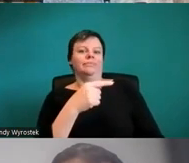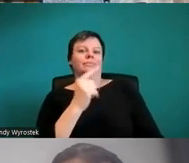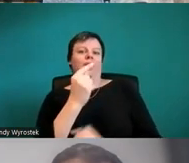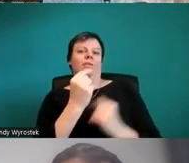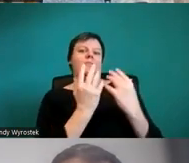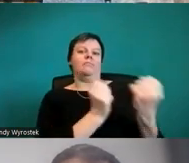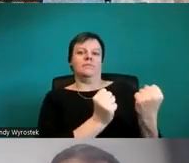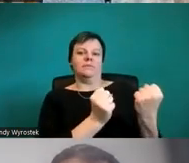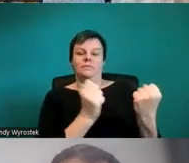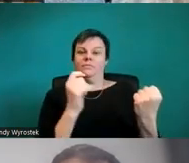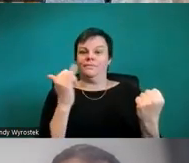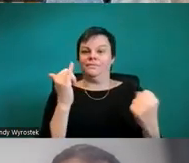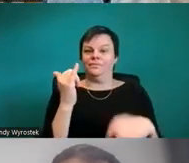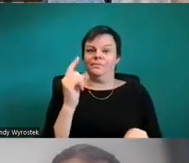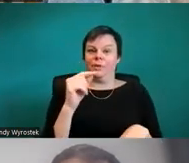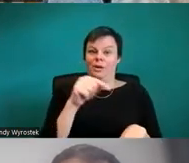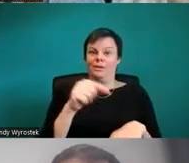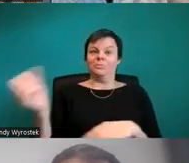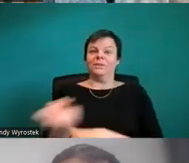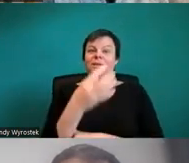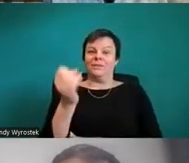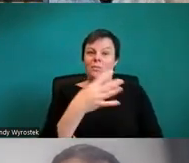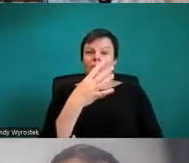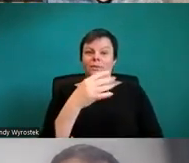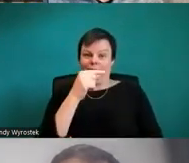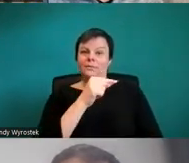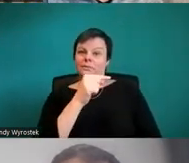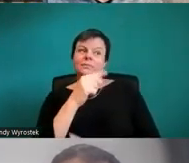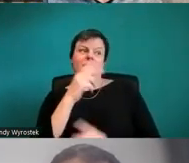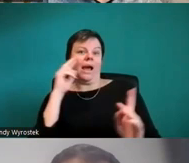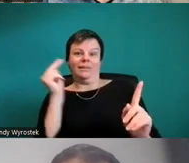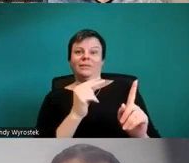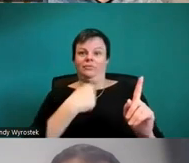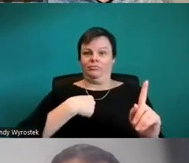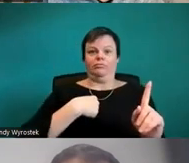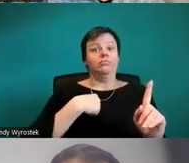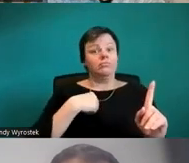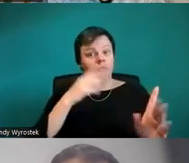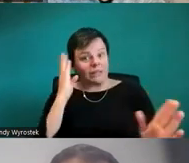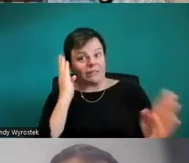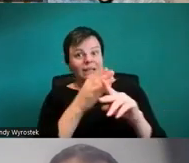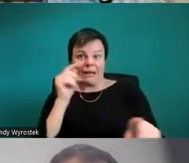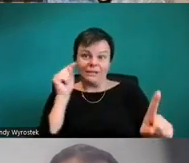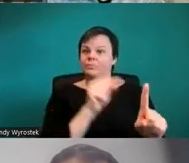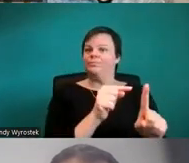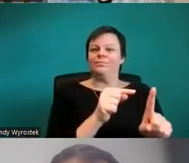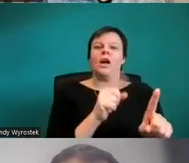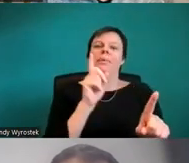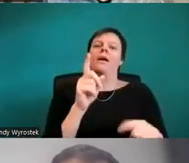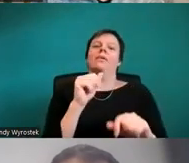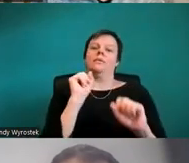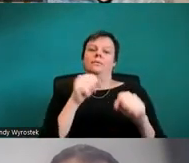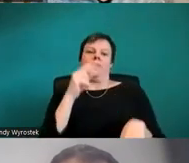direkt drauf. Ich kann aber über so ein Untermenü trotzdem sie direkt anwählen, die Folie. In der